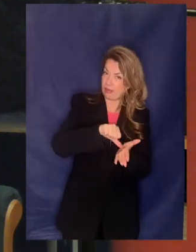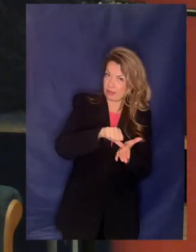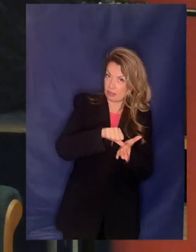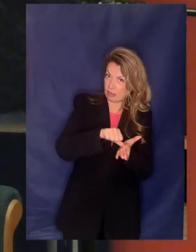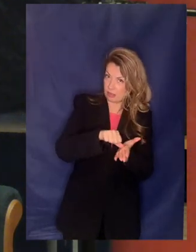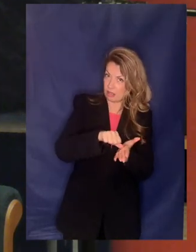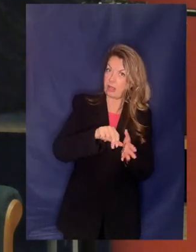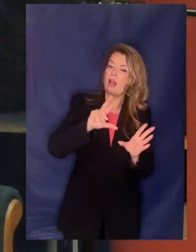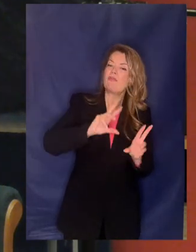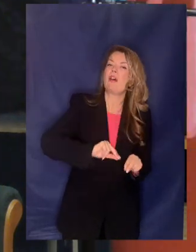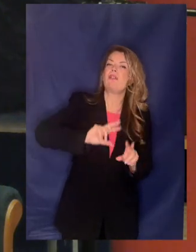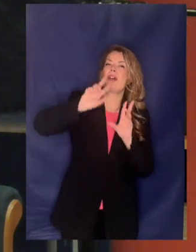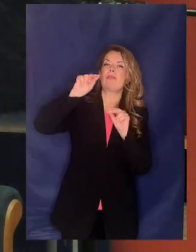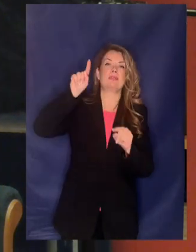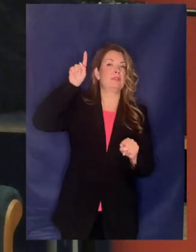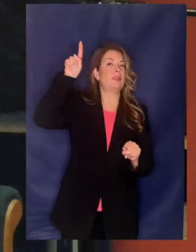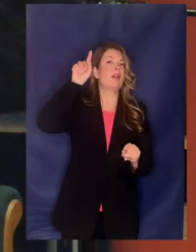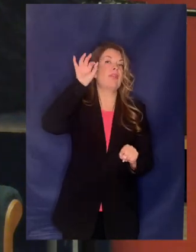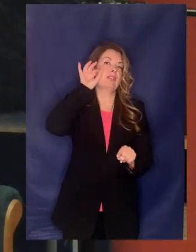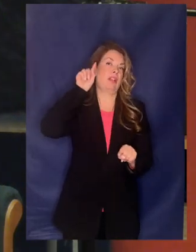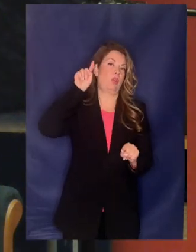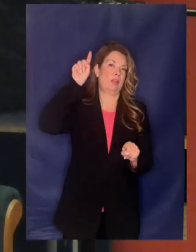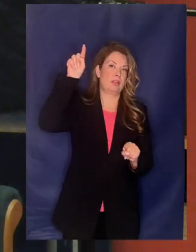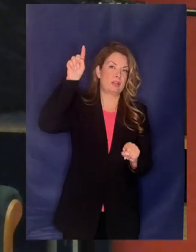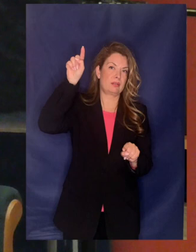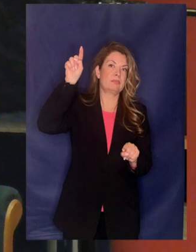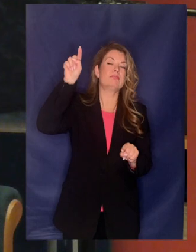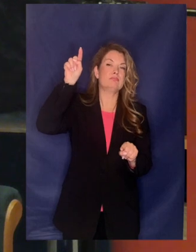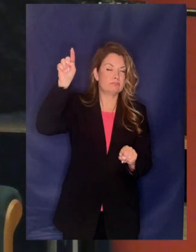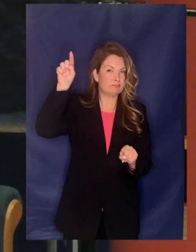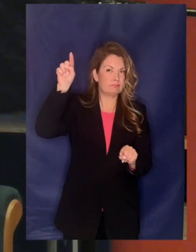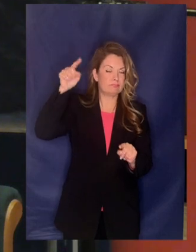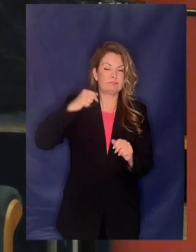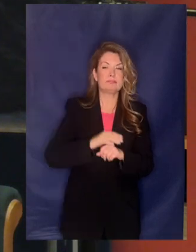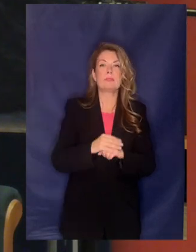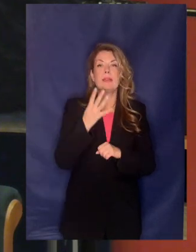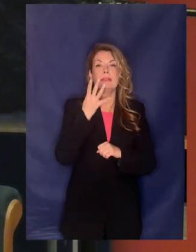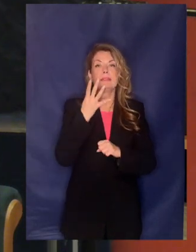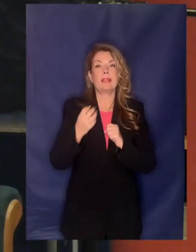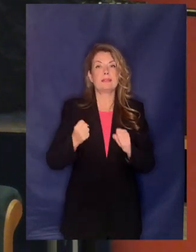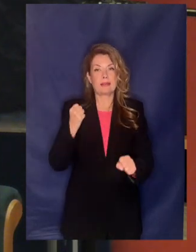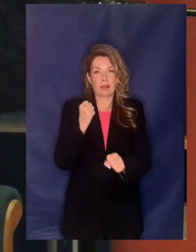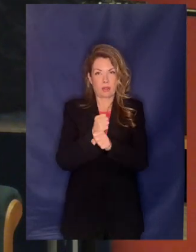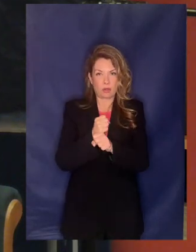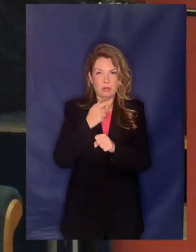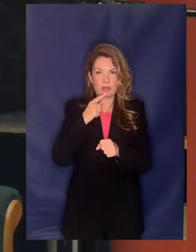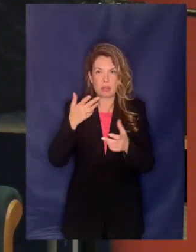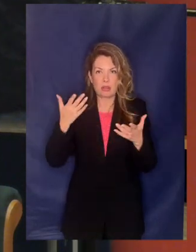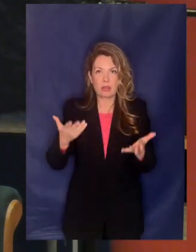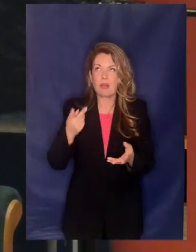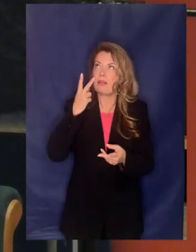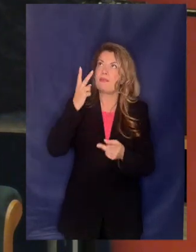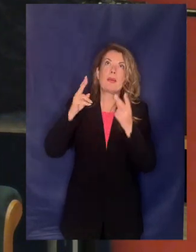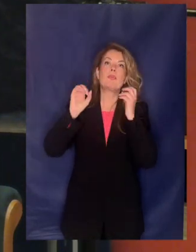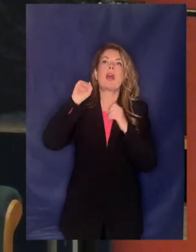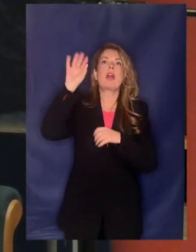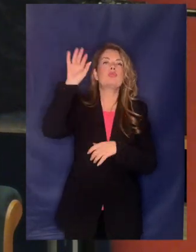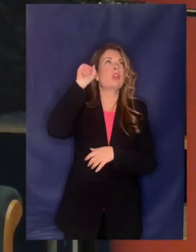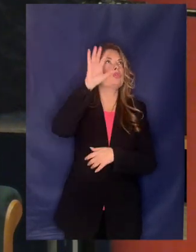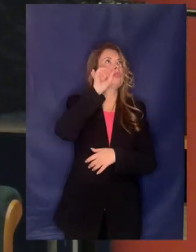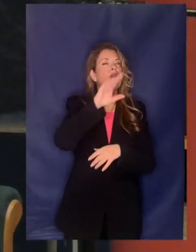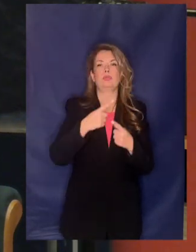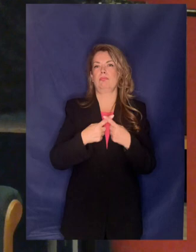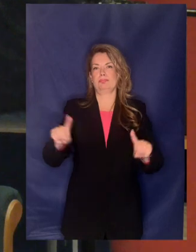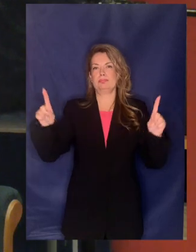αλλά και στη Θεσσαλονίκη σε αντίθεση τα τέσσερα τελευταία χρόνια με τη διεθνής πρακτική τι θέλω να